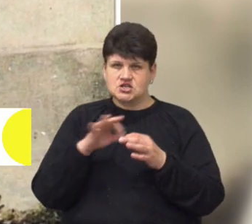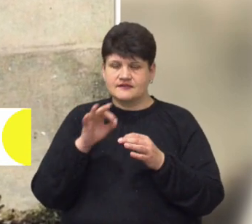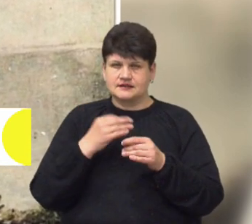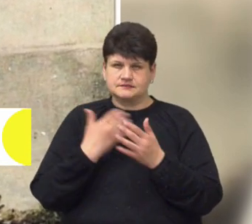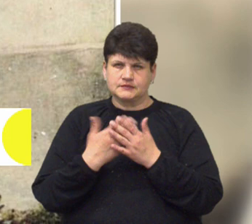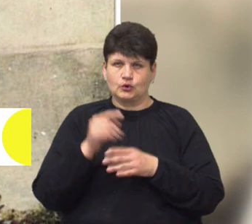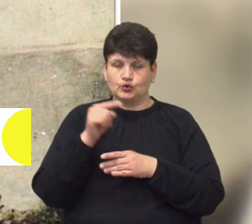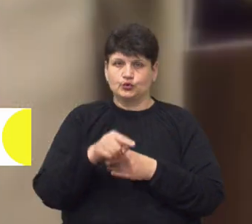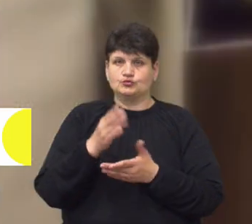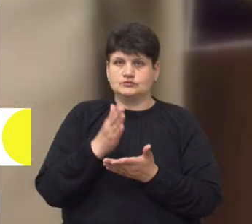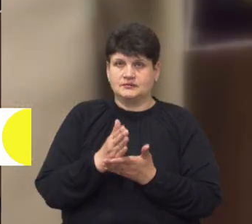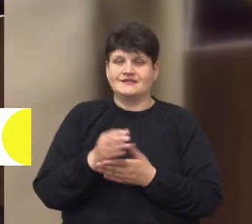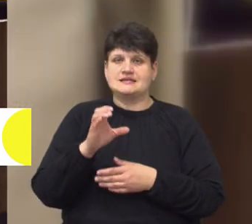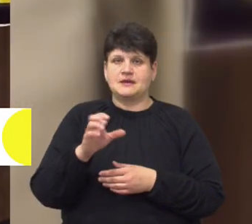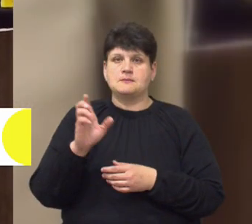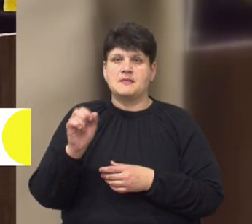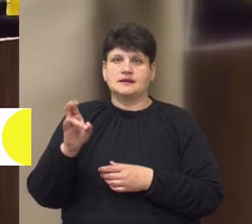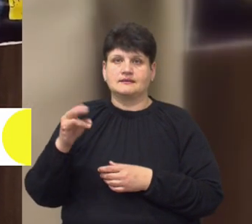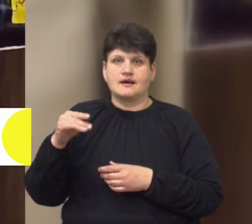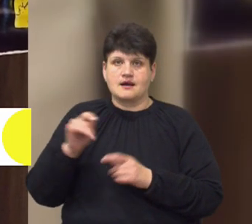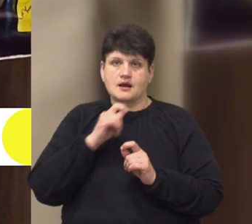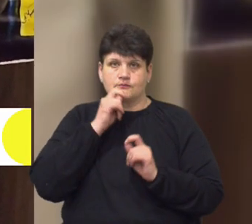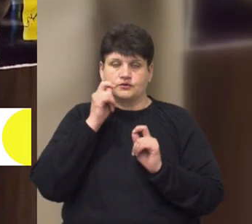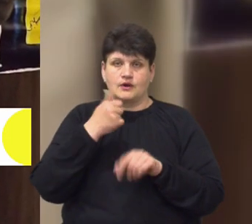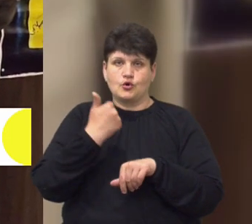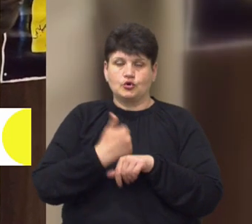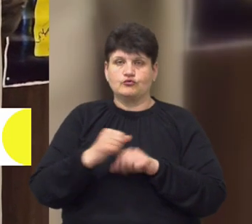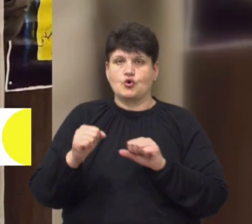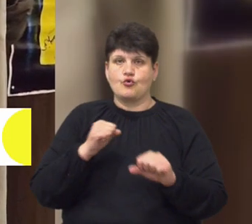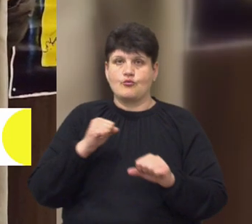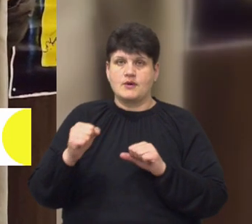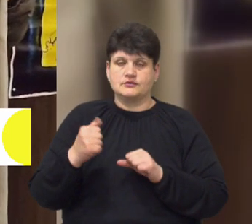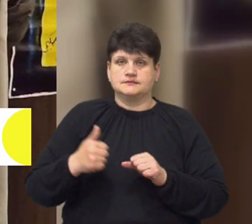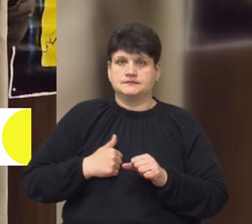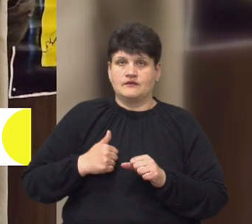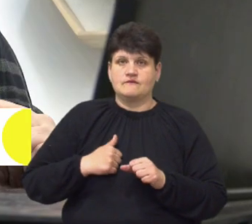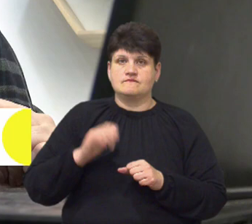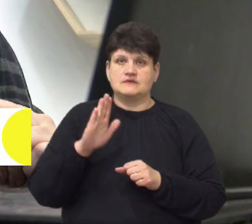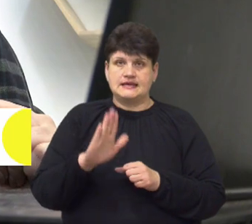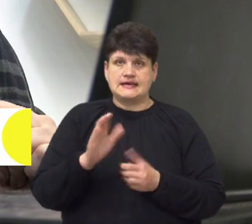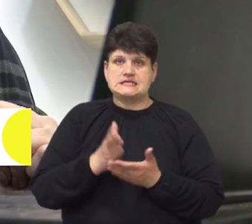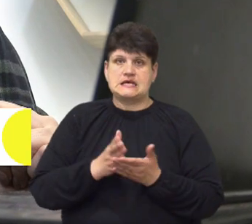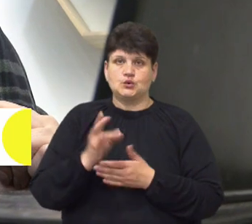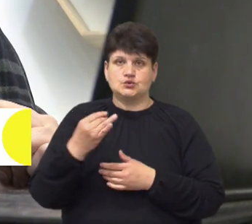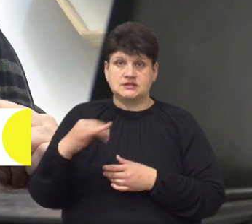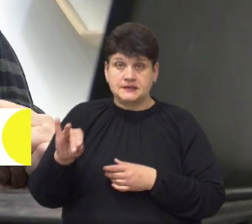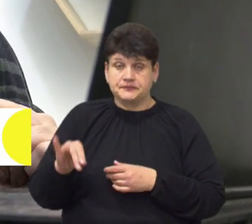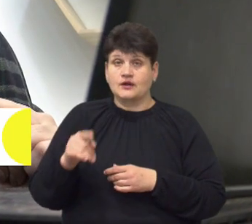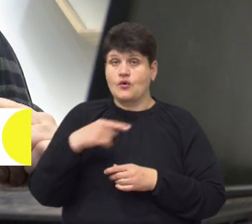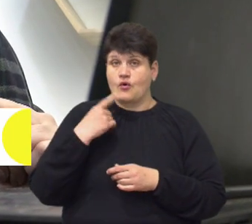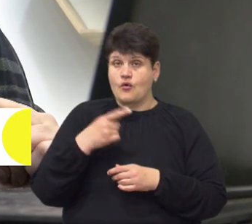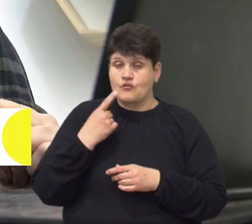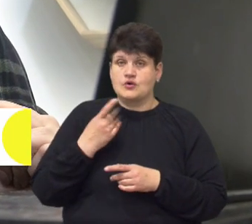яку носив Степан Бандера. Та подарували її головнокомандуючу Збройних сил України Валерію Залужному. Вікторія розповідає,